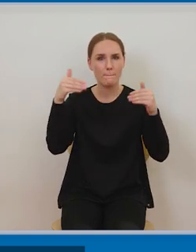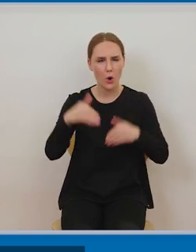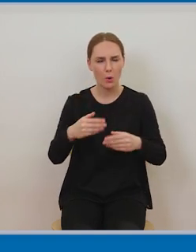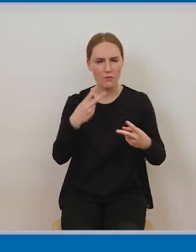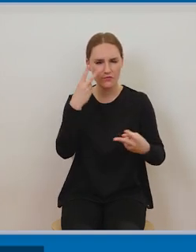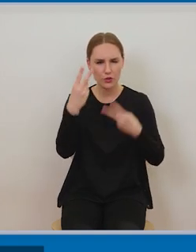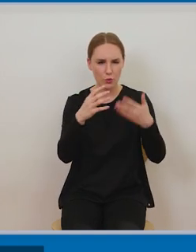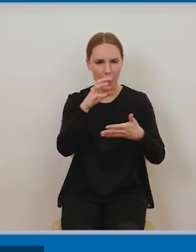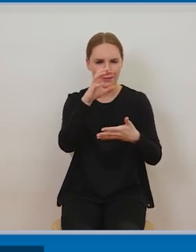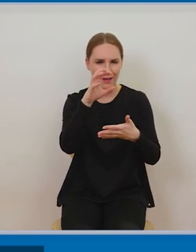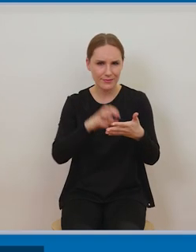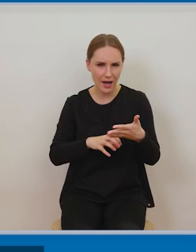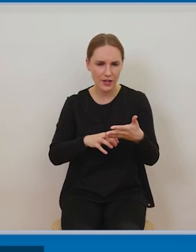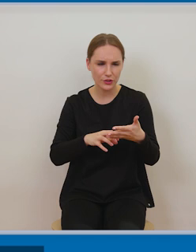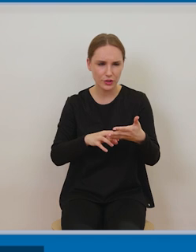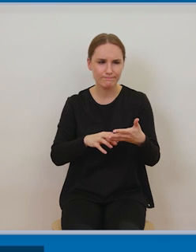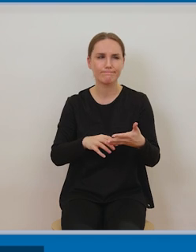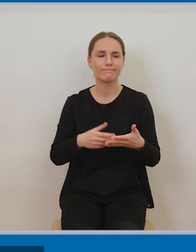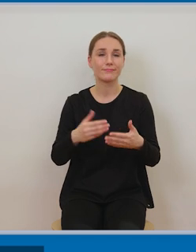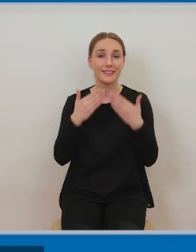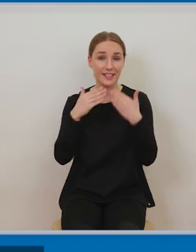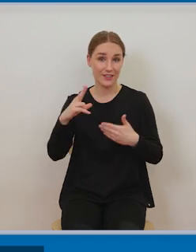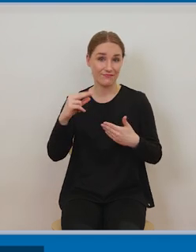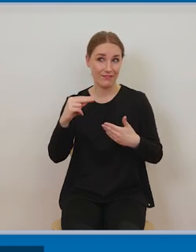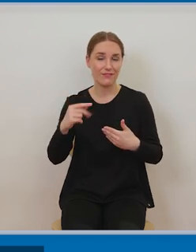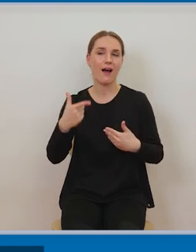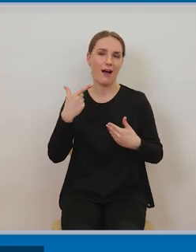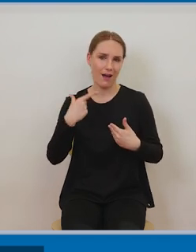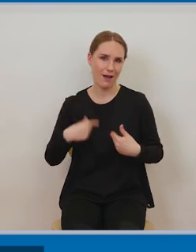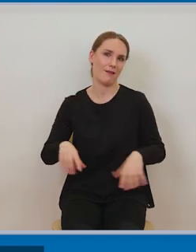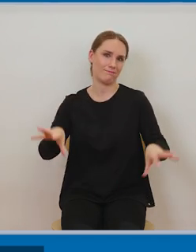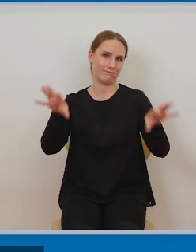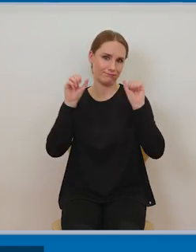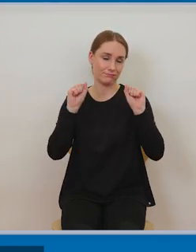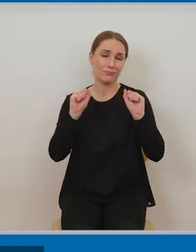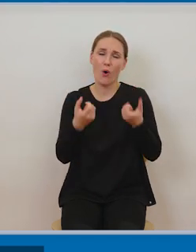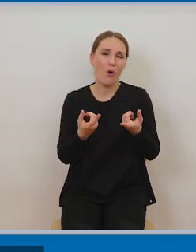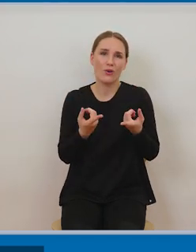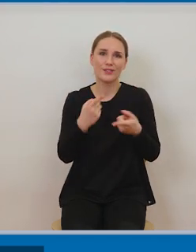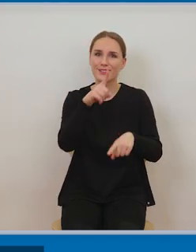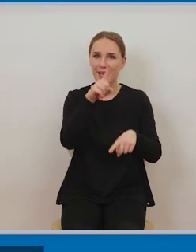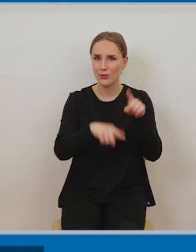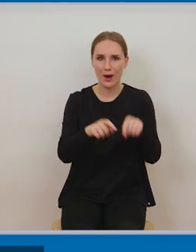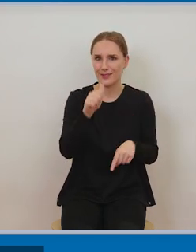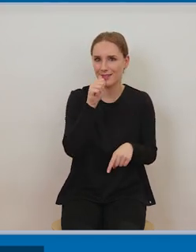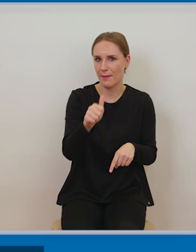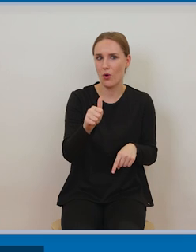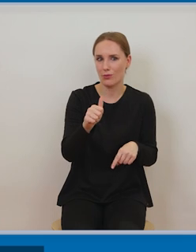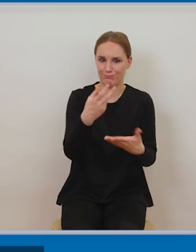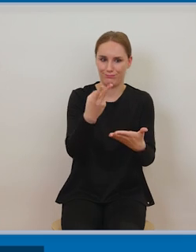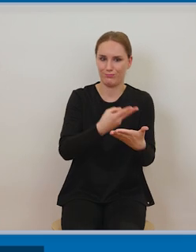możliwości zapoznania się z nimi teraz chciałobyśmy przechodząc już do zakończenia naszego